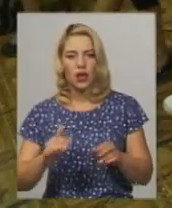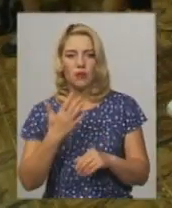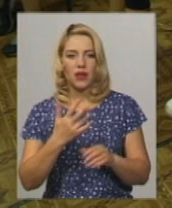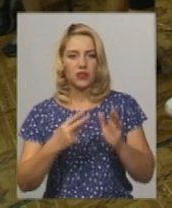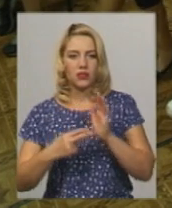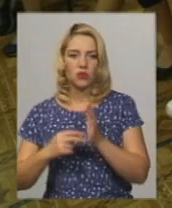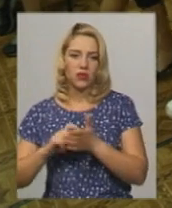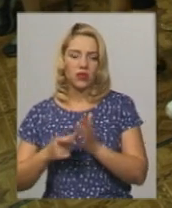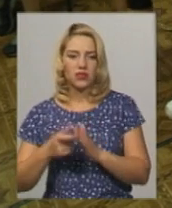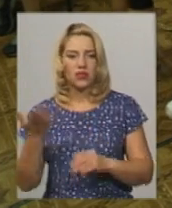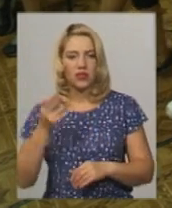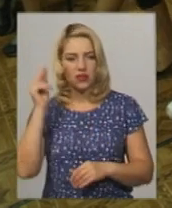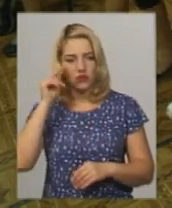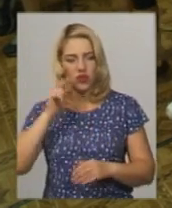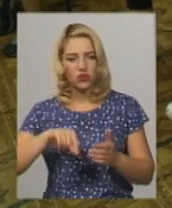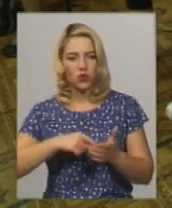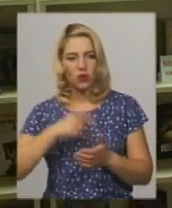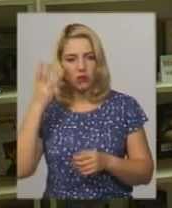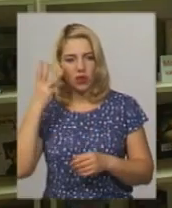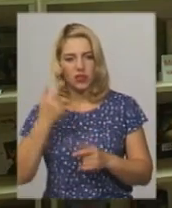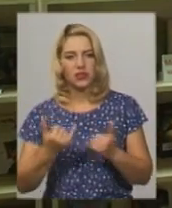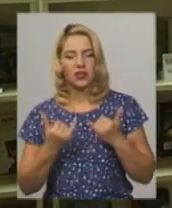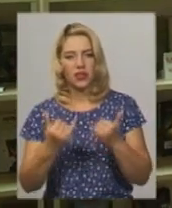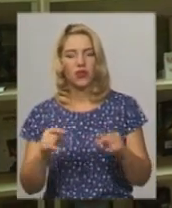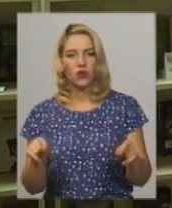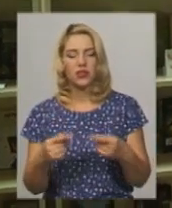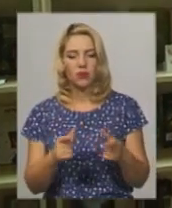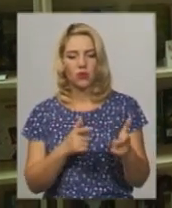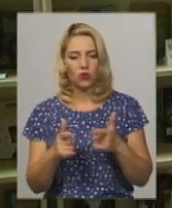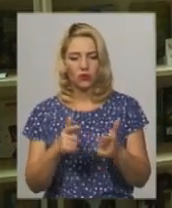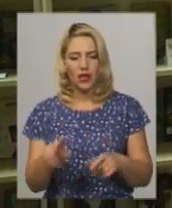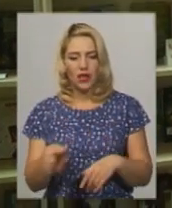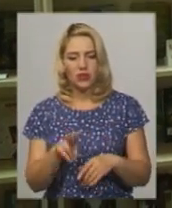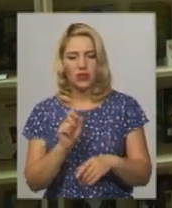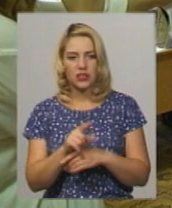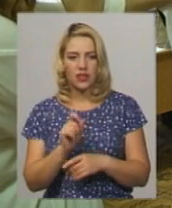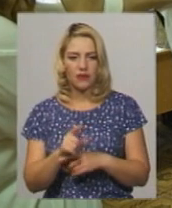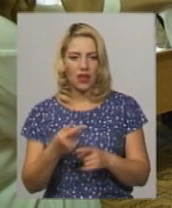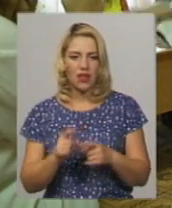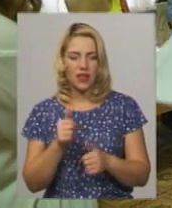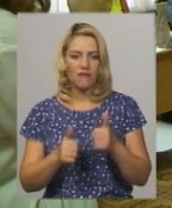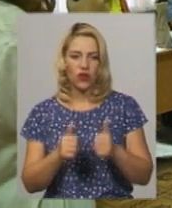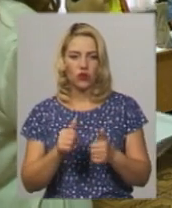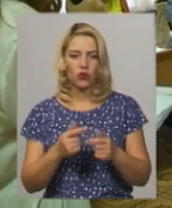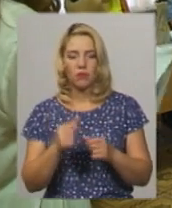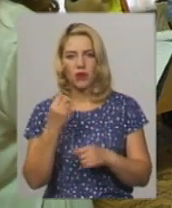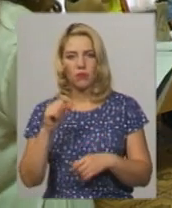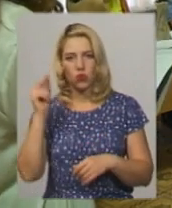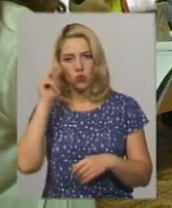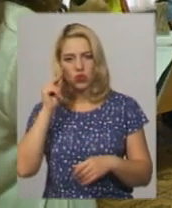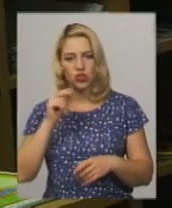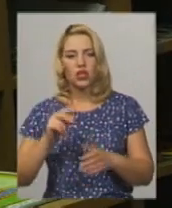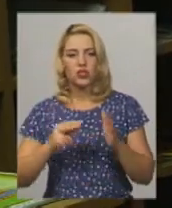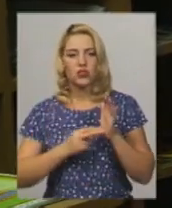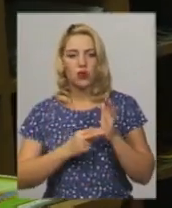навчаються у Хмельницькому. Для них організатори підготували літературні завдання, вікторини та рухавки. Переможцем став учень 7 класу Хмельницької